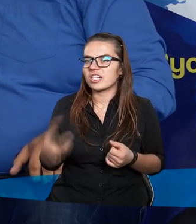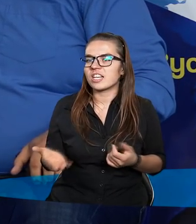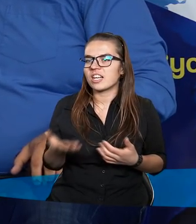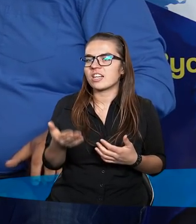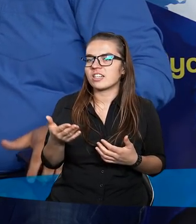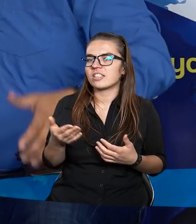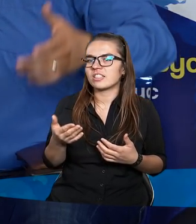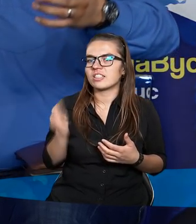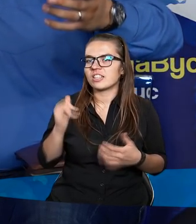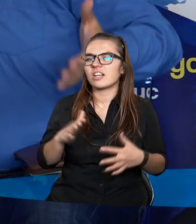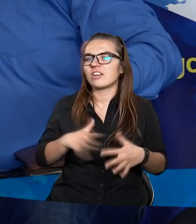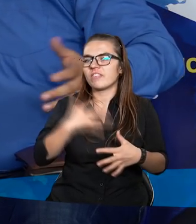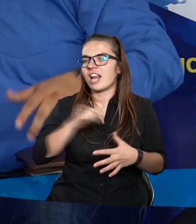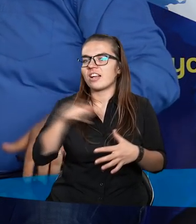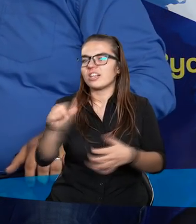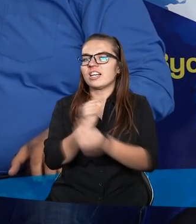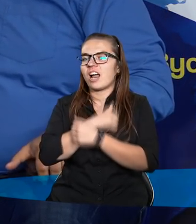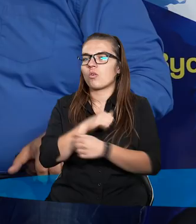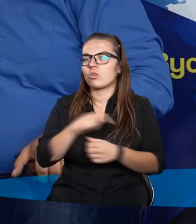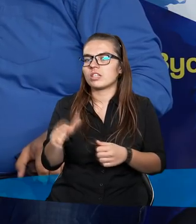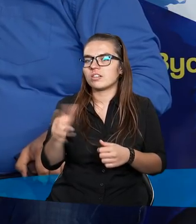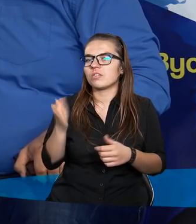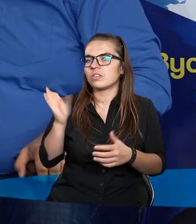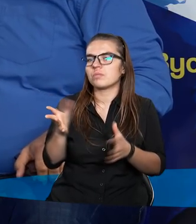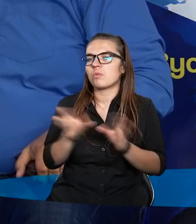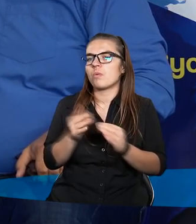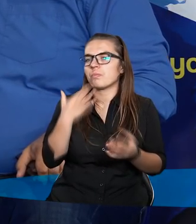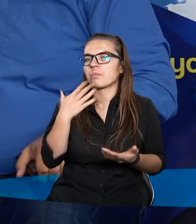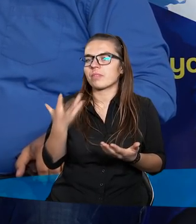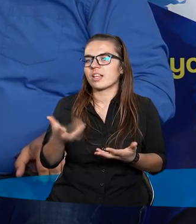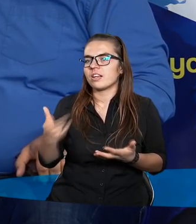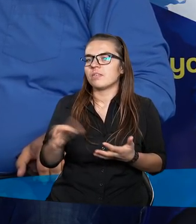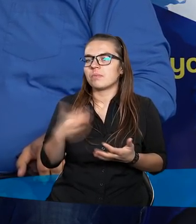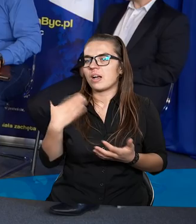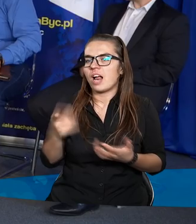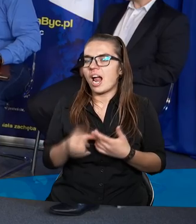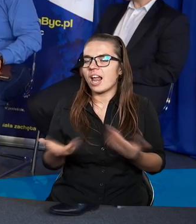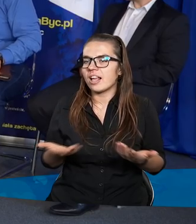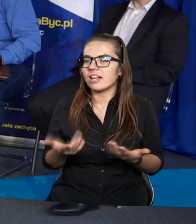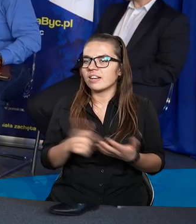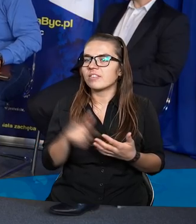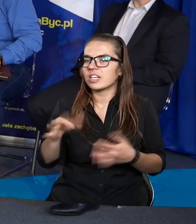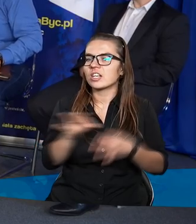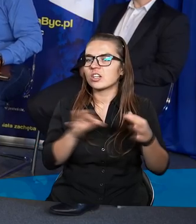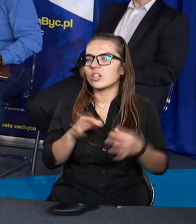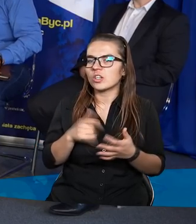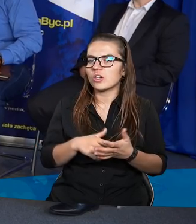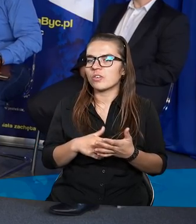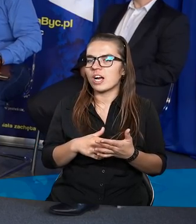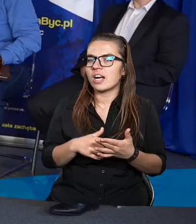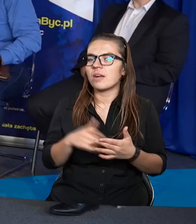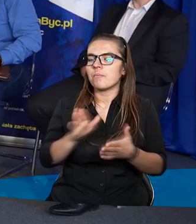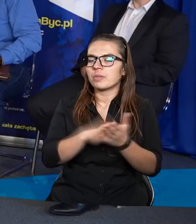dziewczynkę, wtedy się zakochuje i tak dalej. No wręcz byłoby to nieprzyzwoite. Ale to jest oczywiście jeden z takich